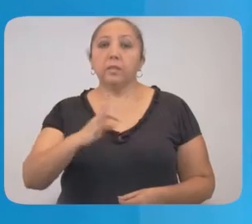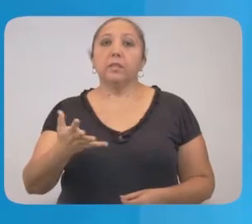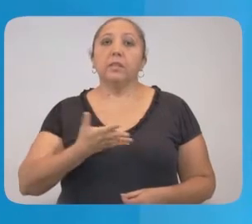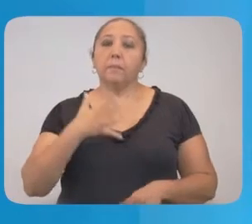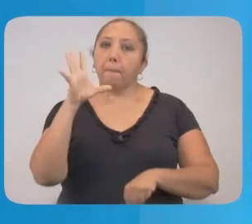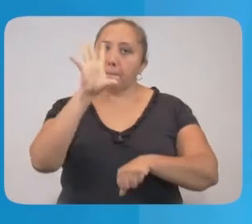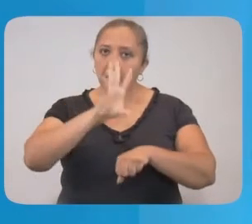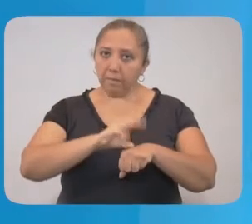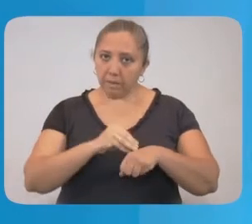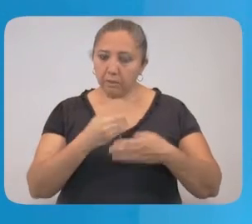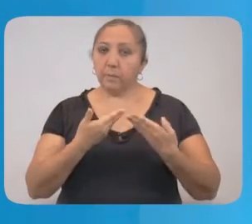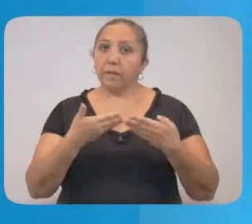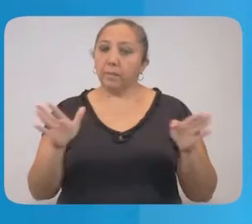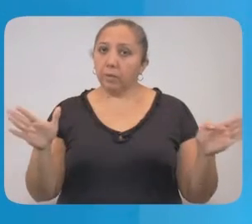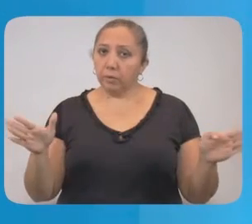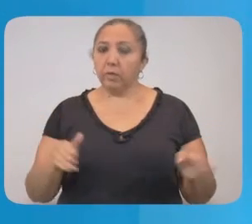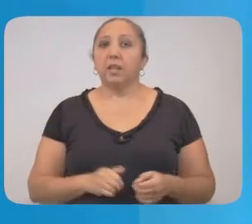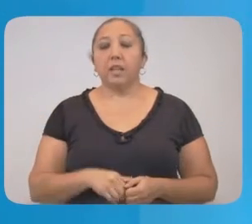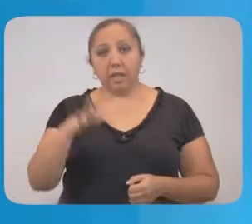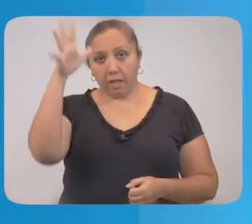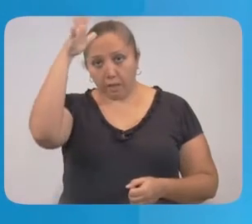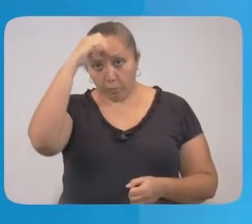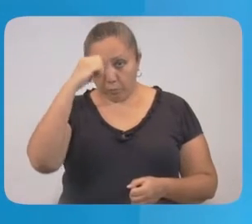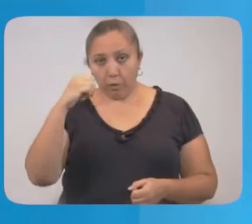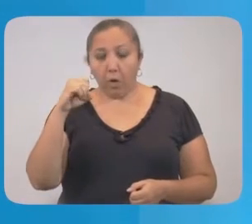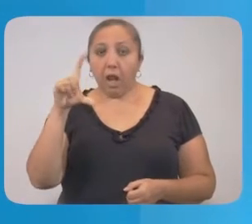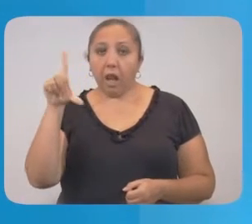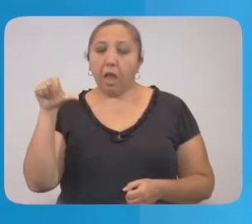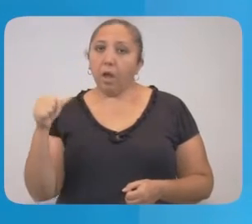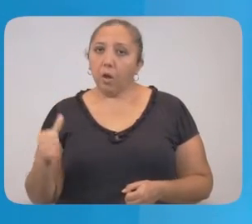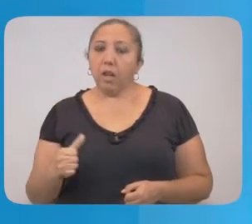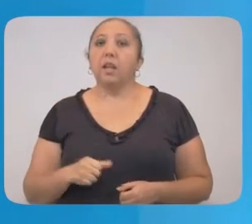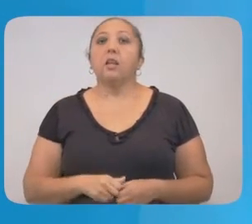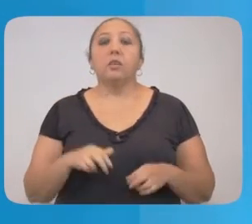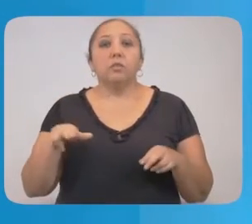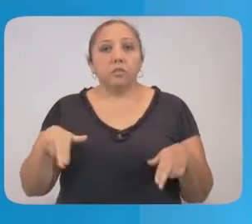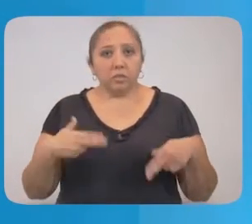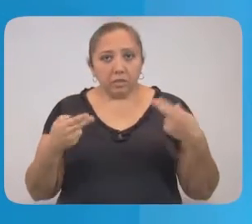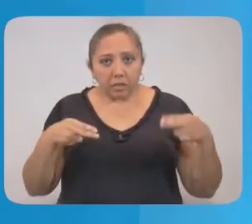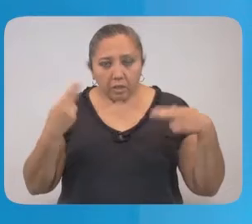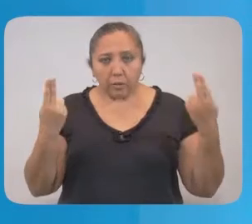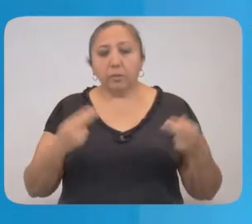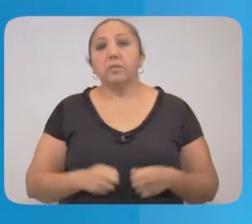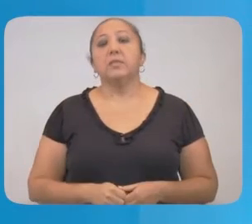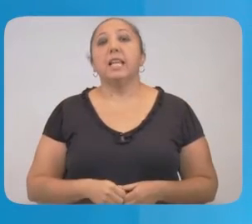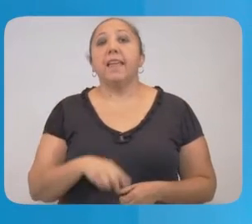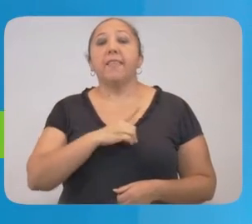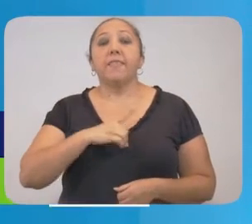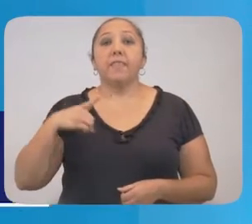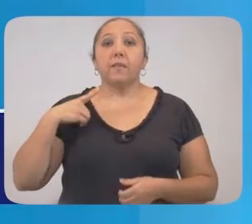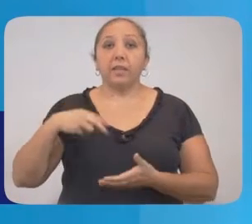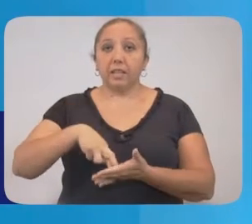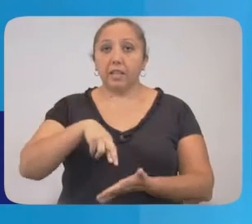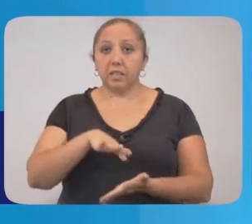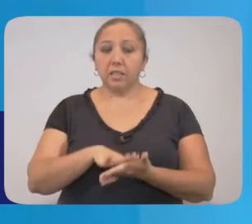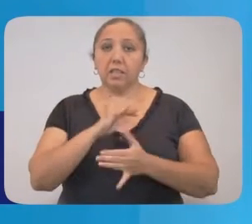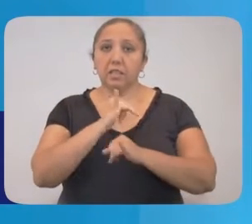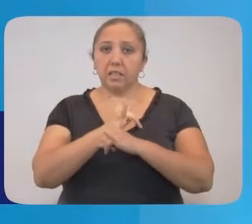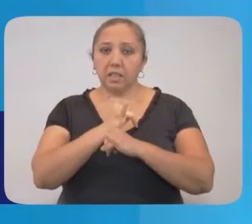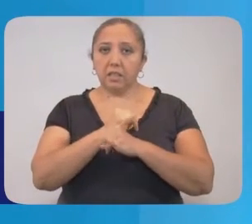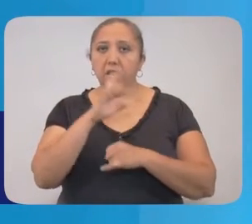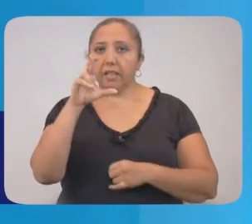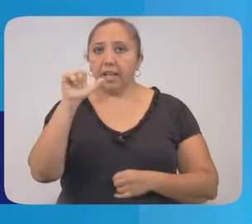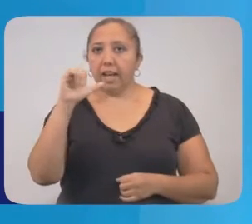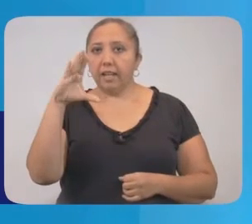nukbezajilob, jetzan, teal jejelas kuchilil, yola lo jilal muzpaka le korena virzo. Sok ugetz el jejelas nukbezajil, teal ugel